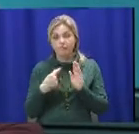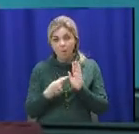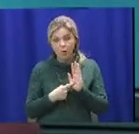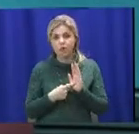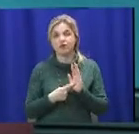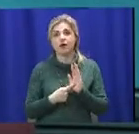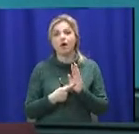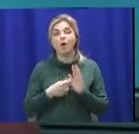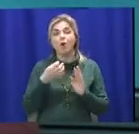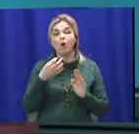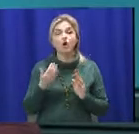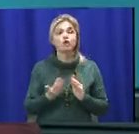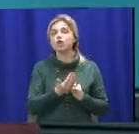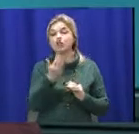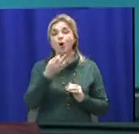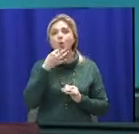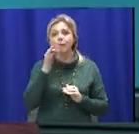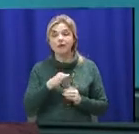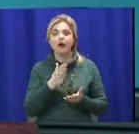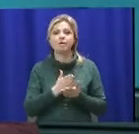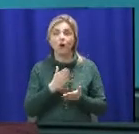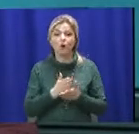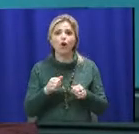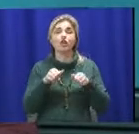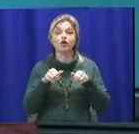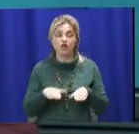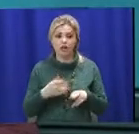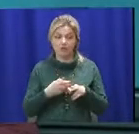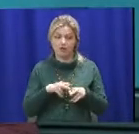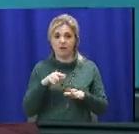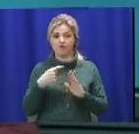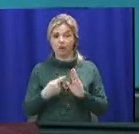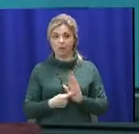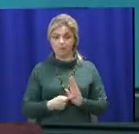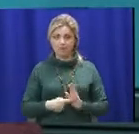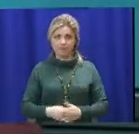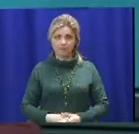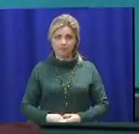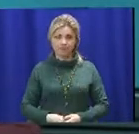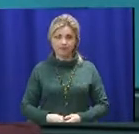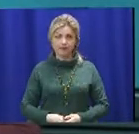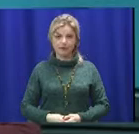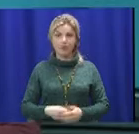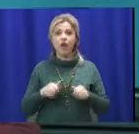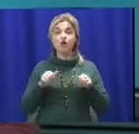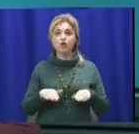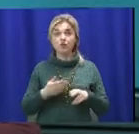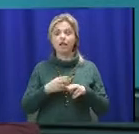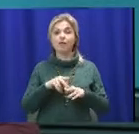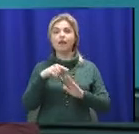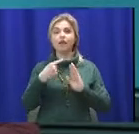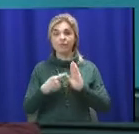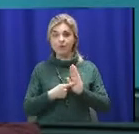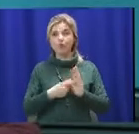В чей компетенции находится решение этого вопроса? Решение этого вопроса находится